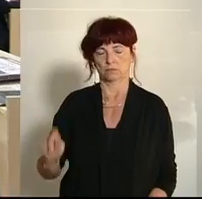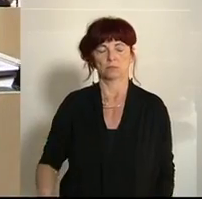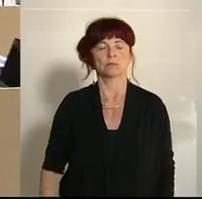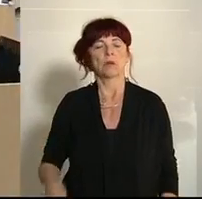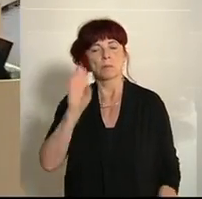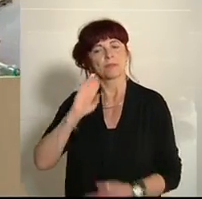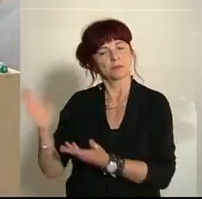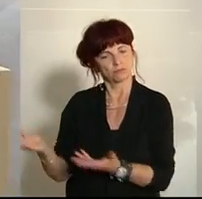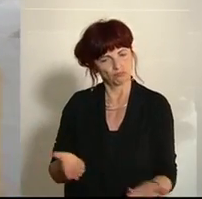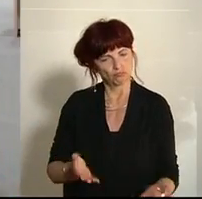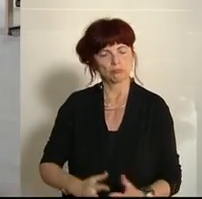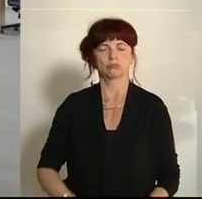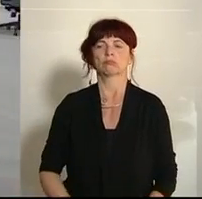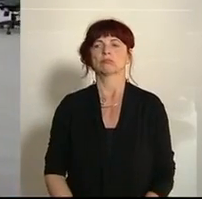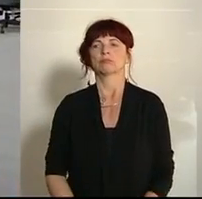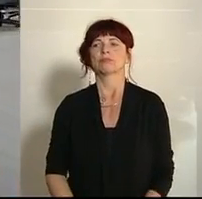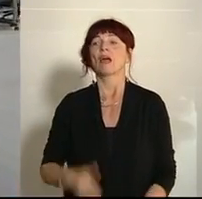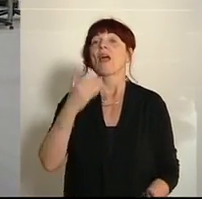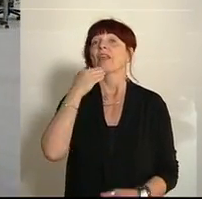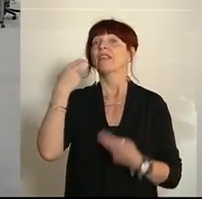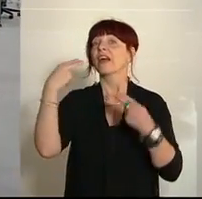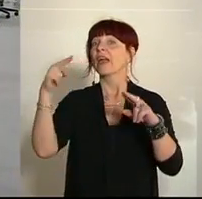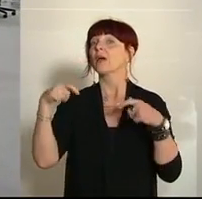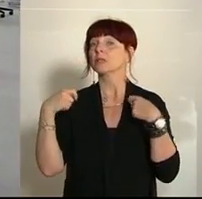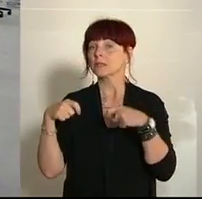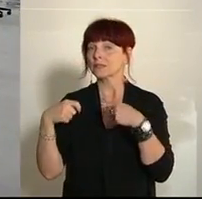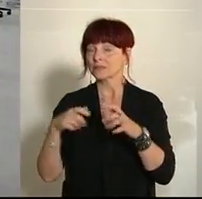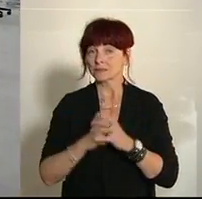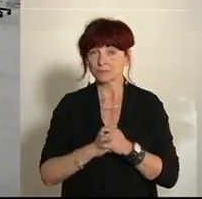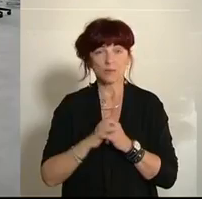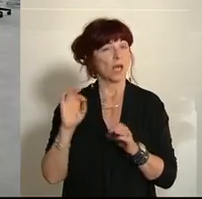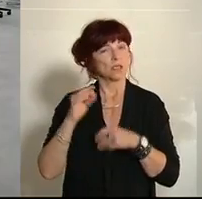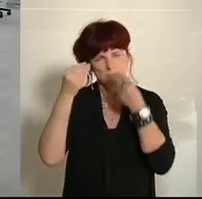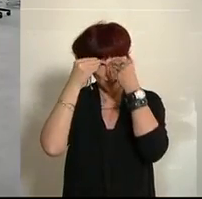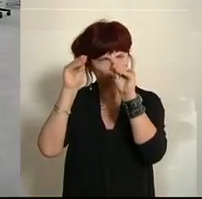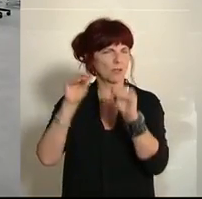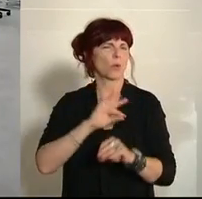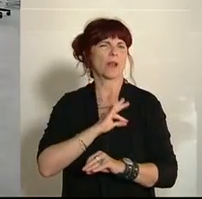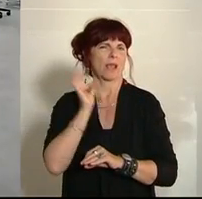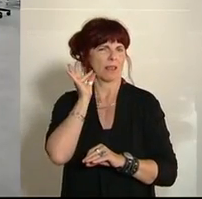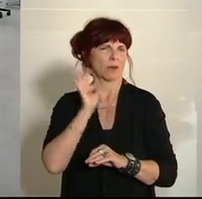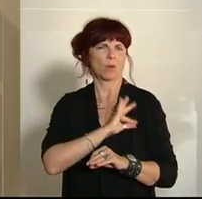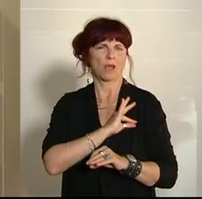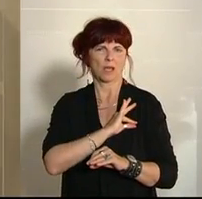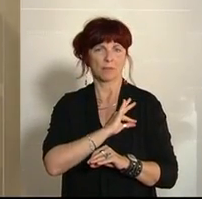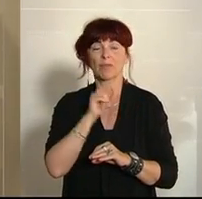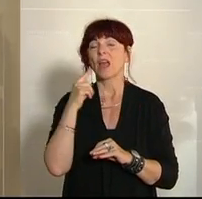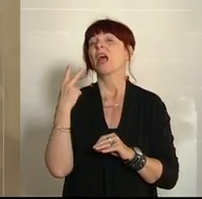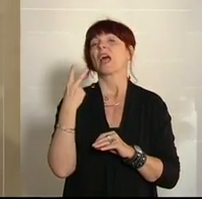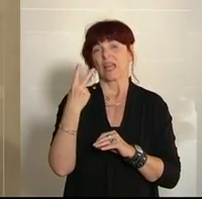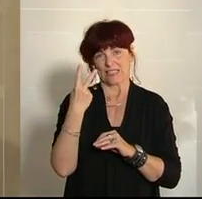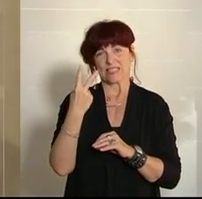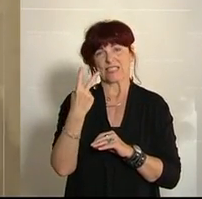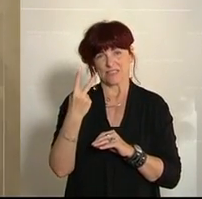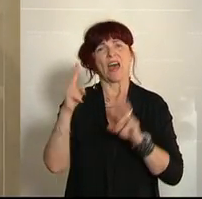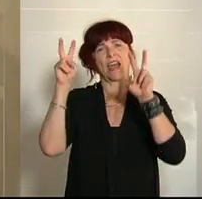Nächster Redner von der FPÖ, Gerhard Kaniak. Meine sehr geehrten Kolleginnen und Kollegen, wir haben in diesem Tagesordnungspunkt wieder zwei verschiedene